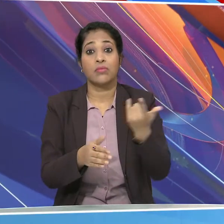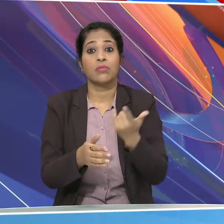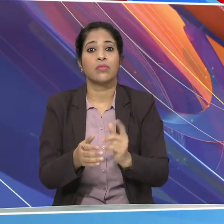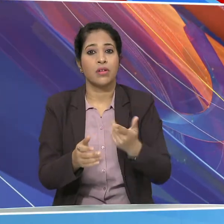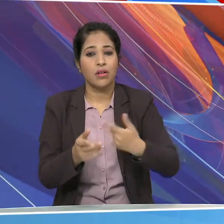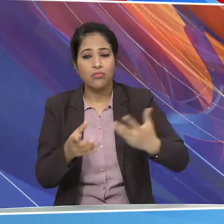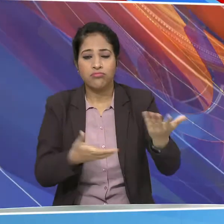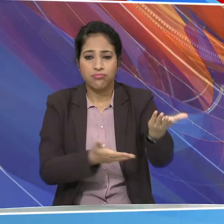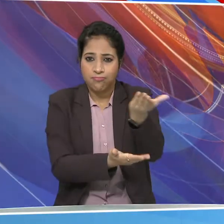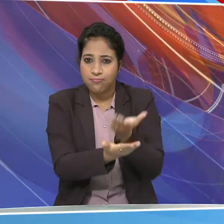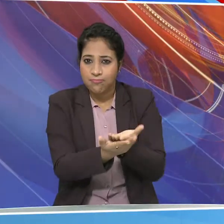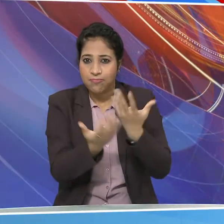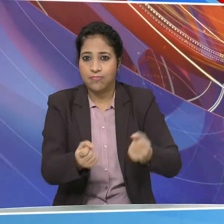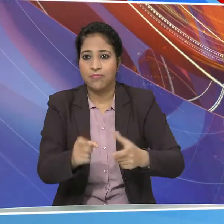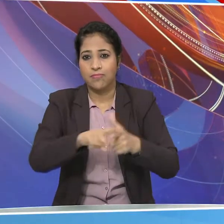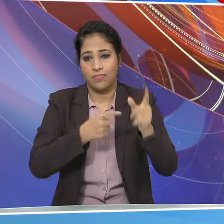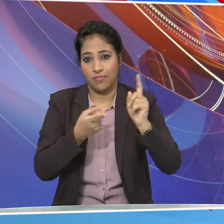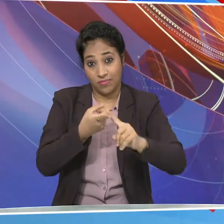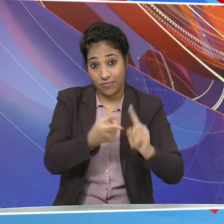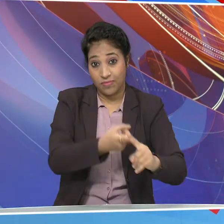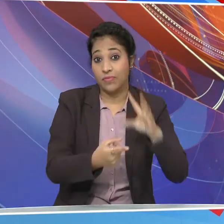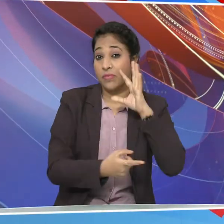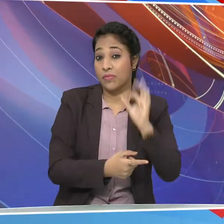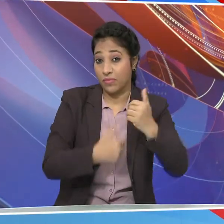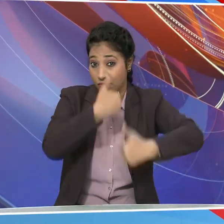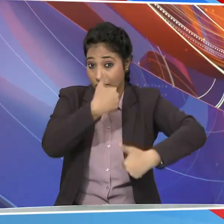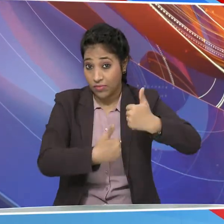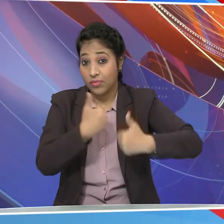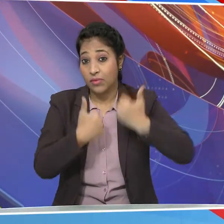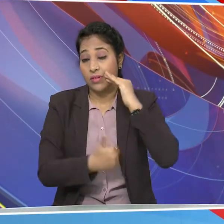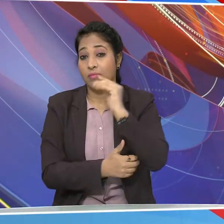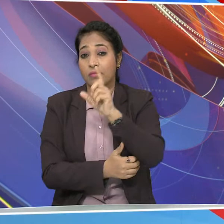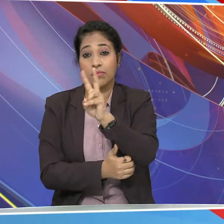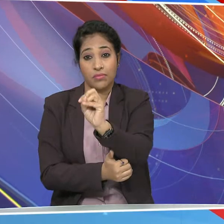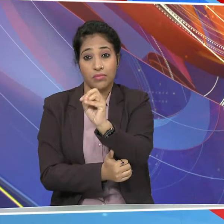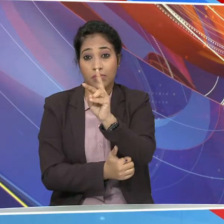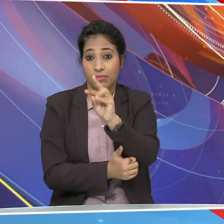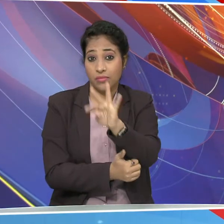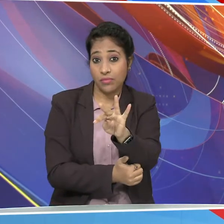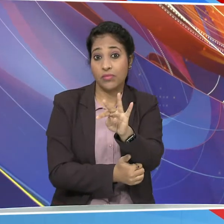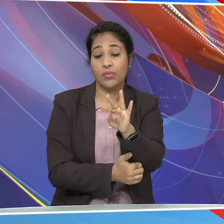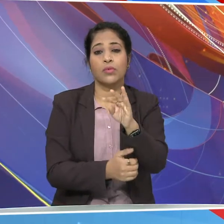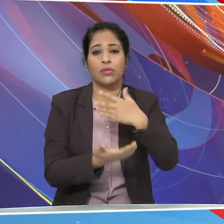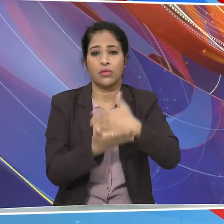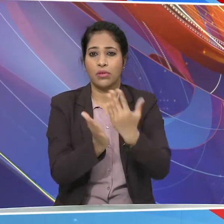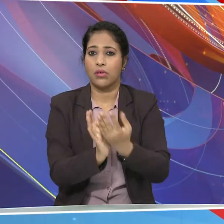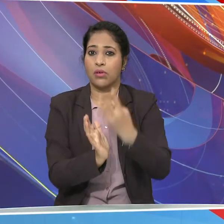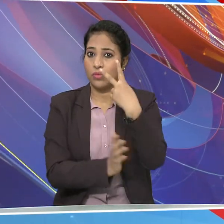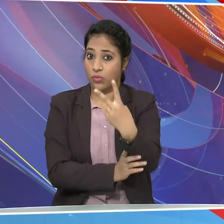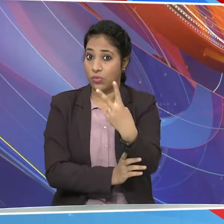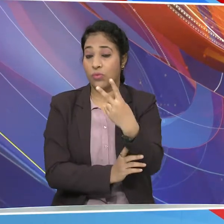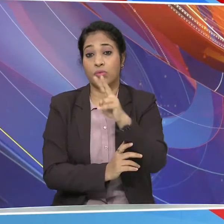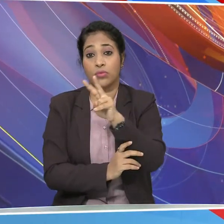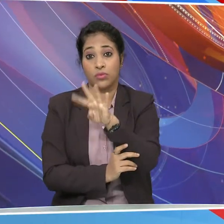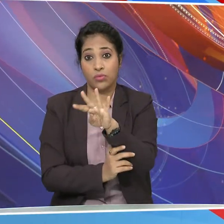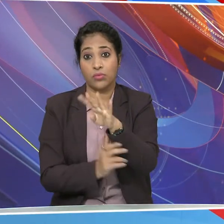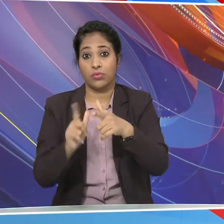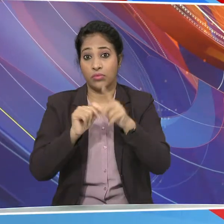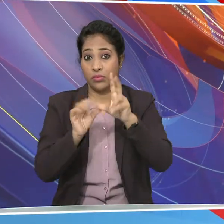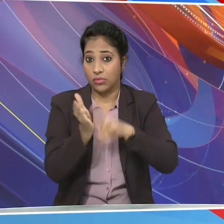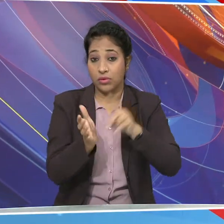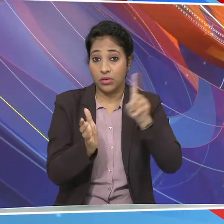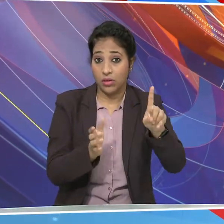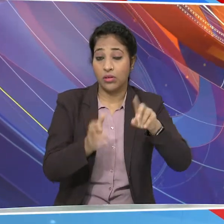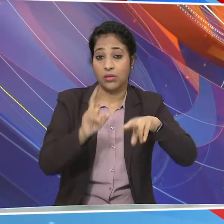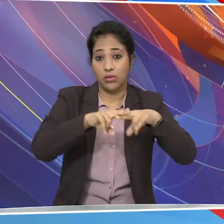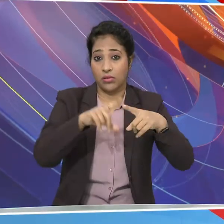प्रवेश परीक्षा जिए के मुखे परीक्षा वर्ष 2024 में दो सत्र 24 जनवरी से 1 फरवरी